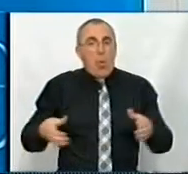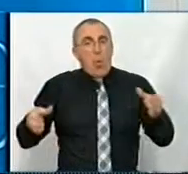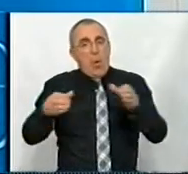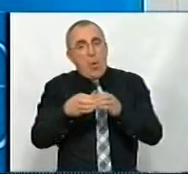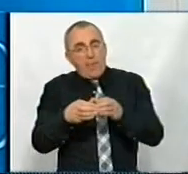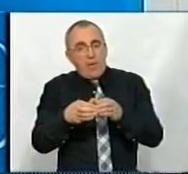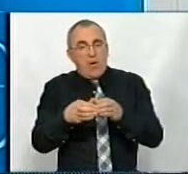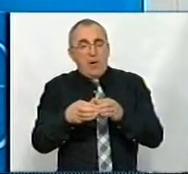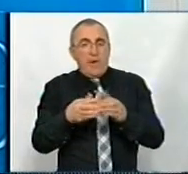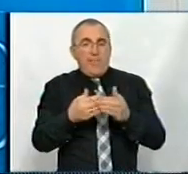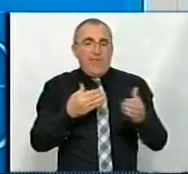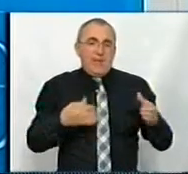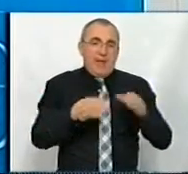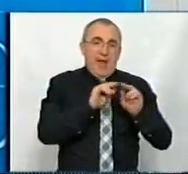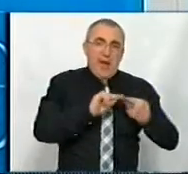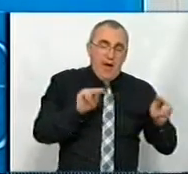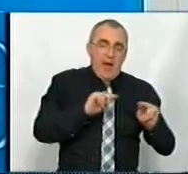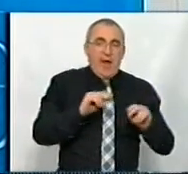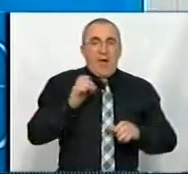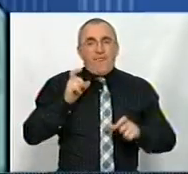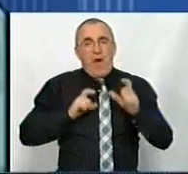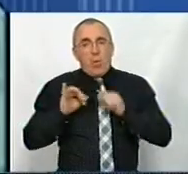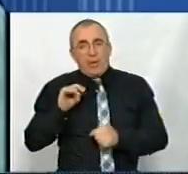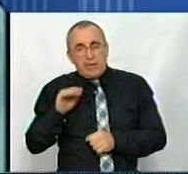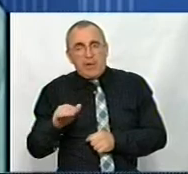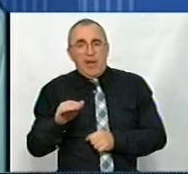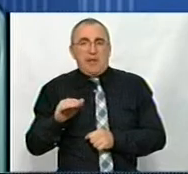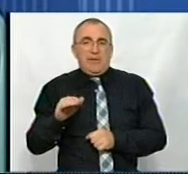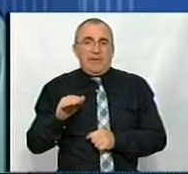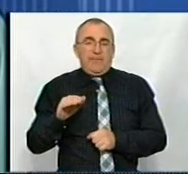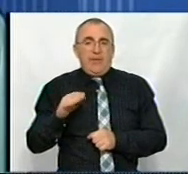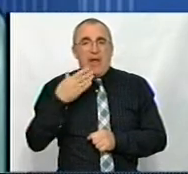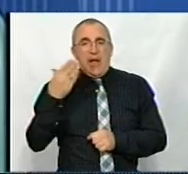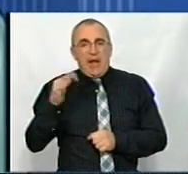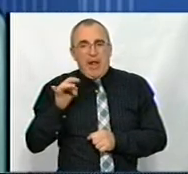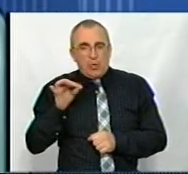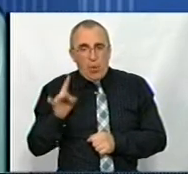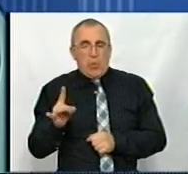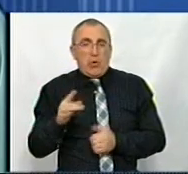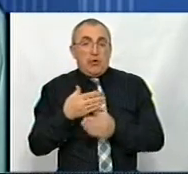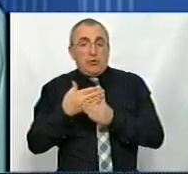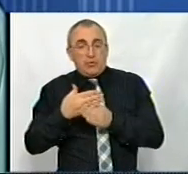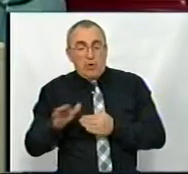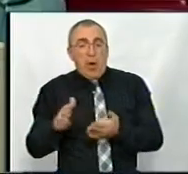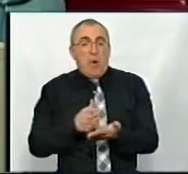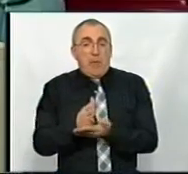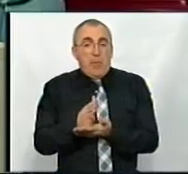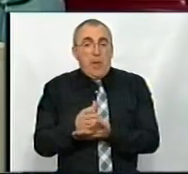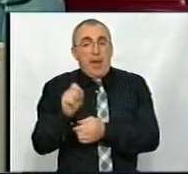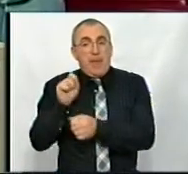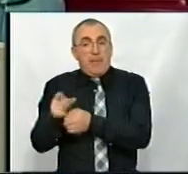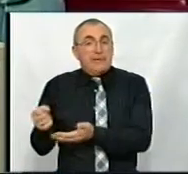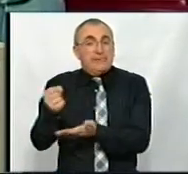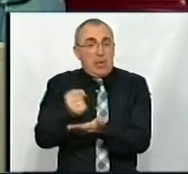починаючи від кафедри, там факультет, декан, завідувач кафедри, ректор, частина посад призначаються,